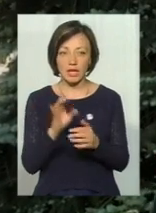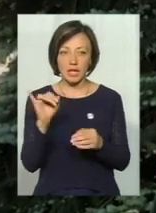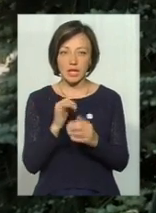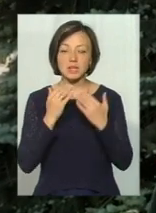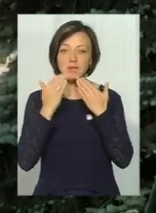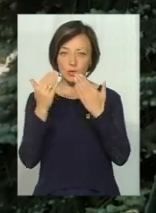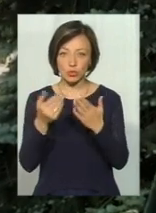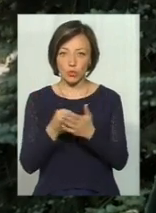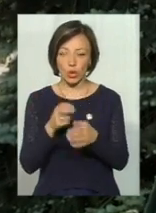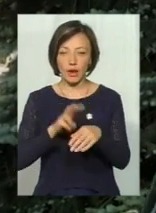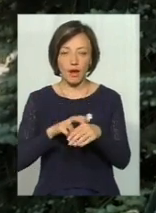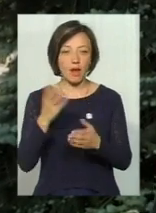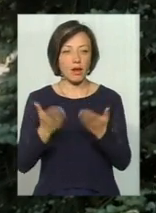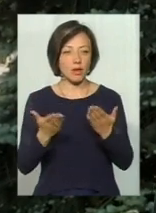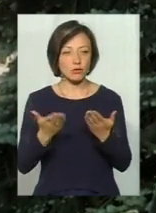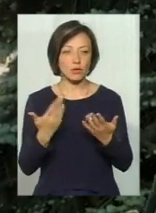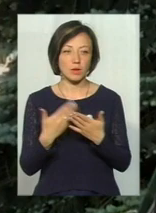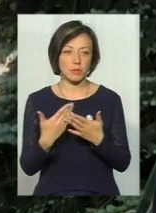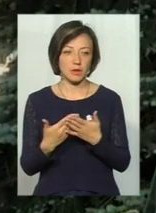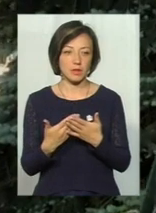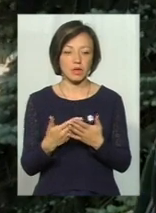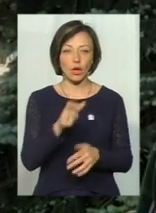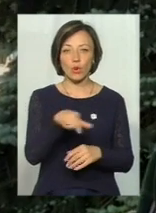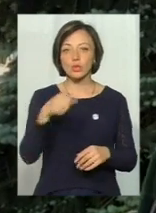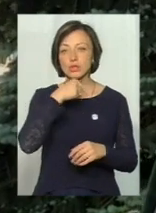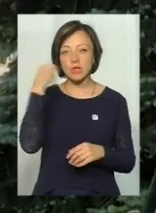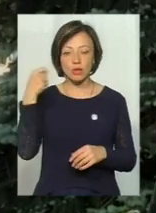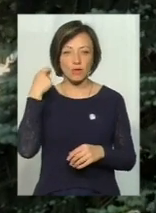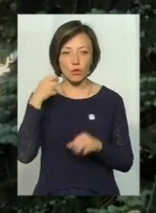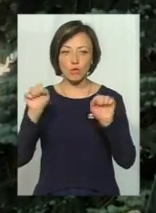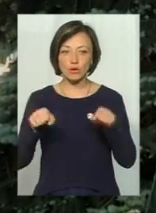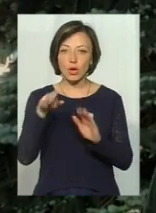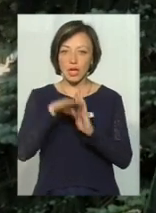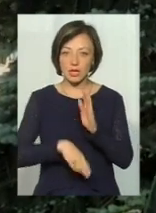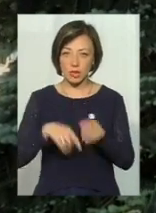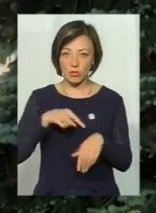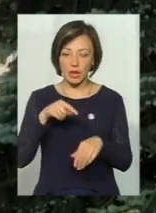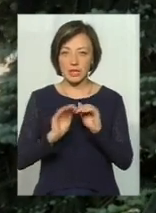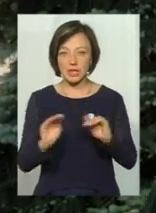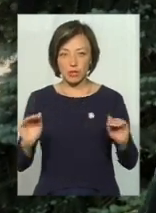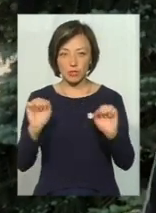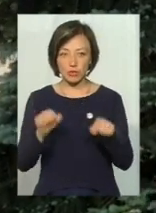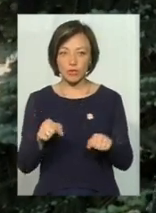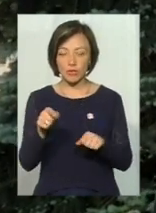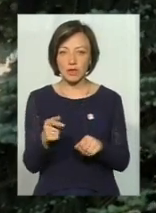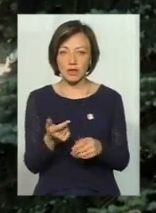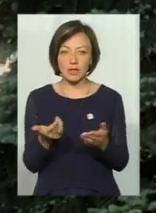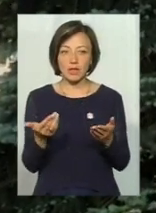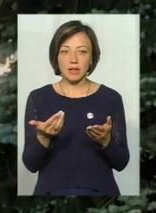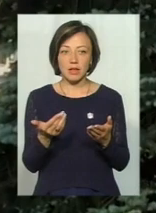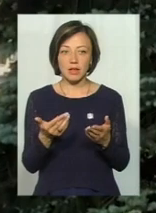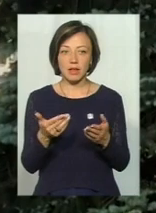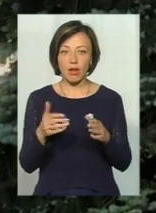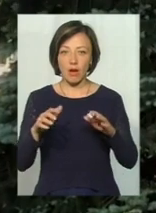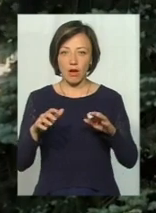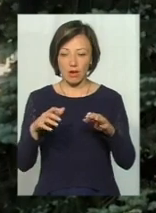звернутися до лікаря, якщо, наприклад, люди старшого покоління, вони можуть гірше на це реагувати. Діти можуть, тому що самі об'єм